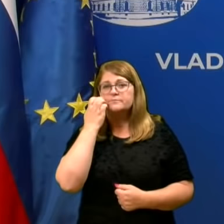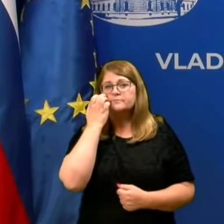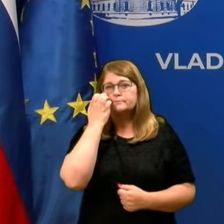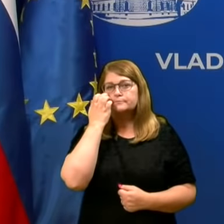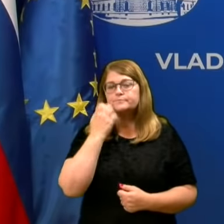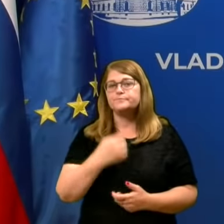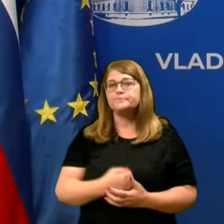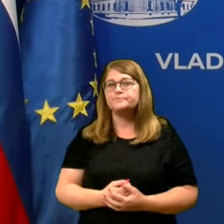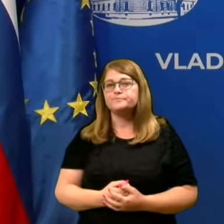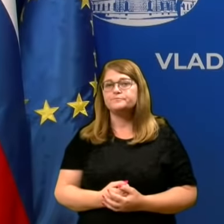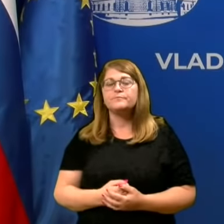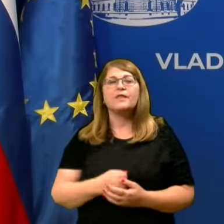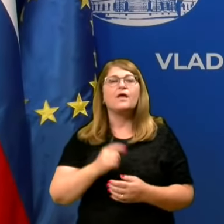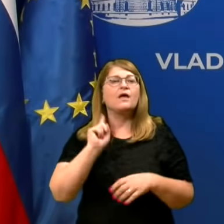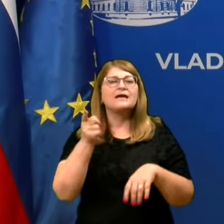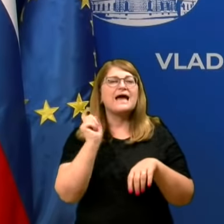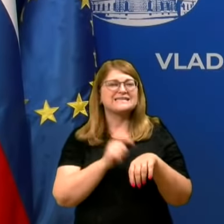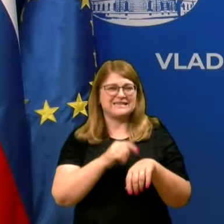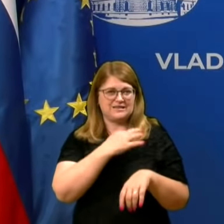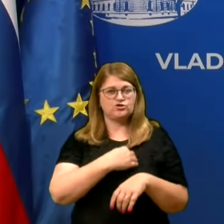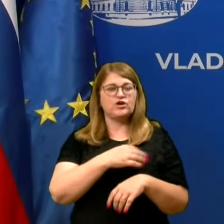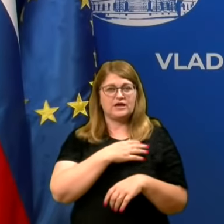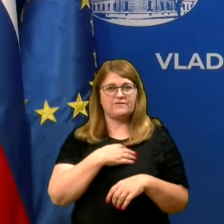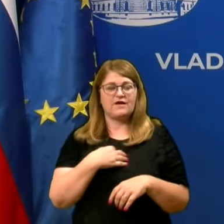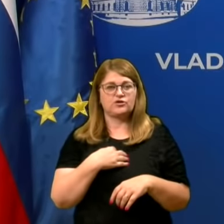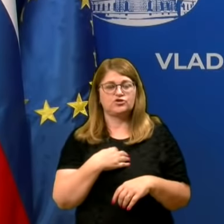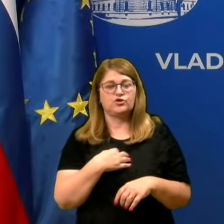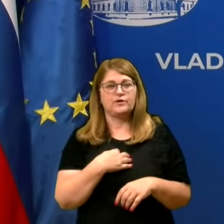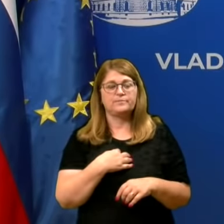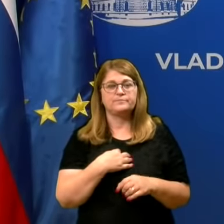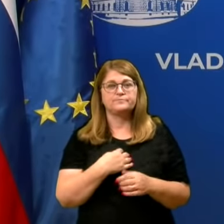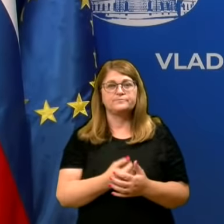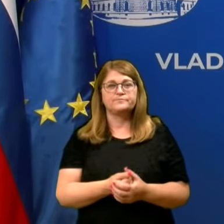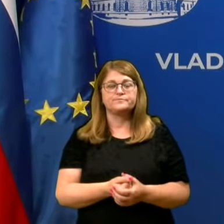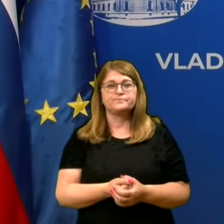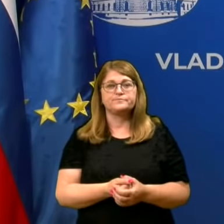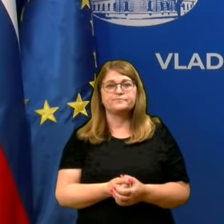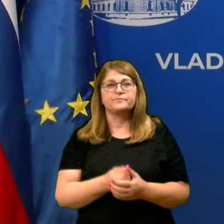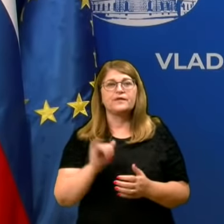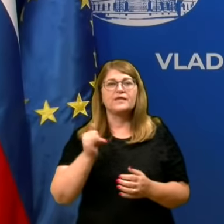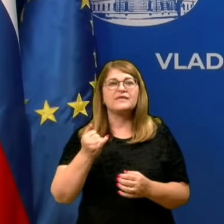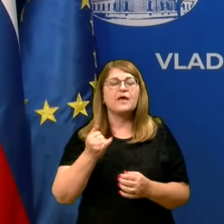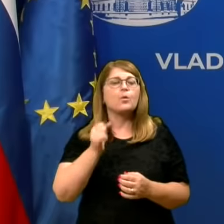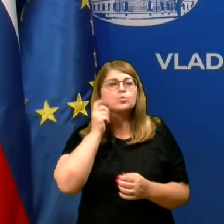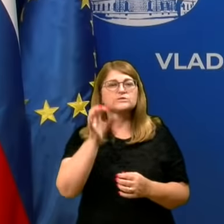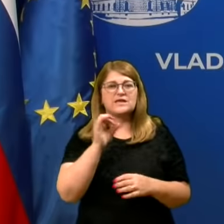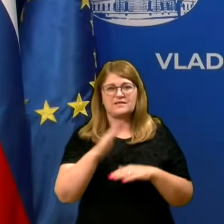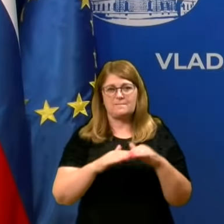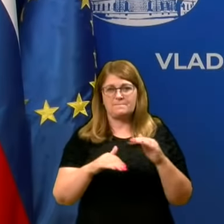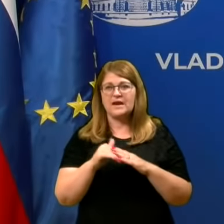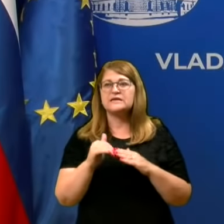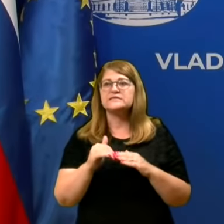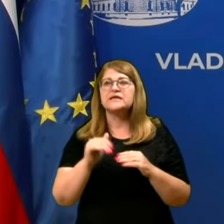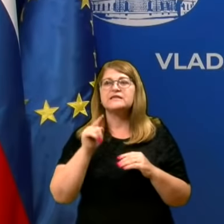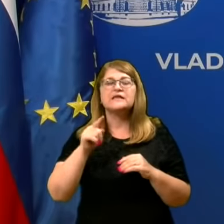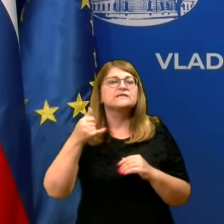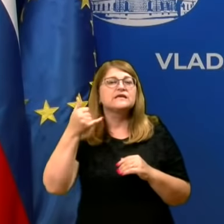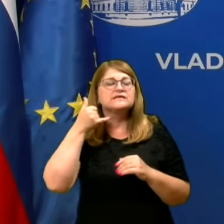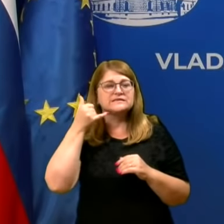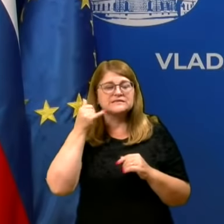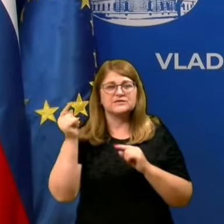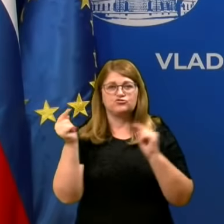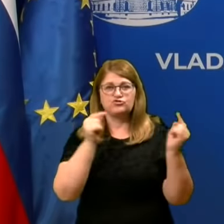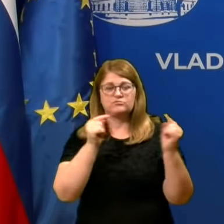Kar zadeva Hrvaško, je dnevna praksa, da se slišijo